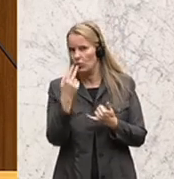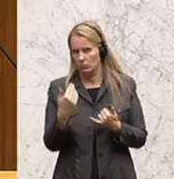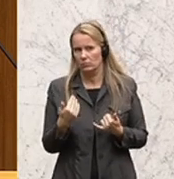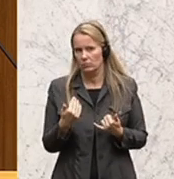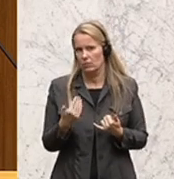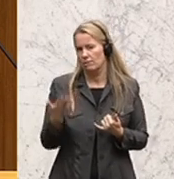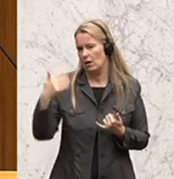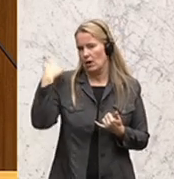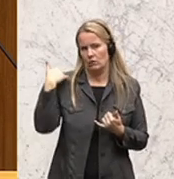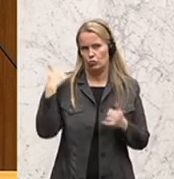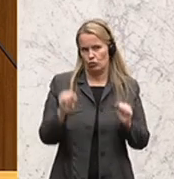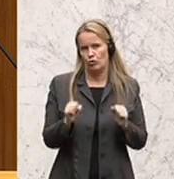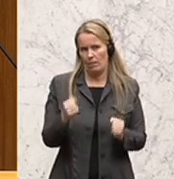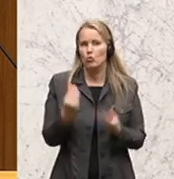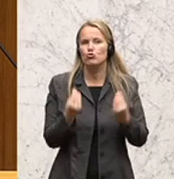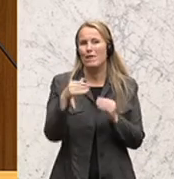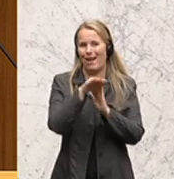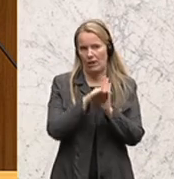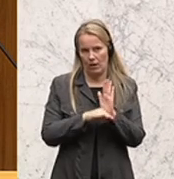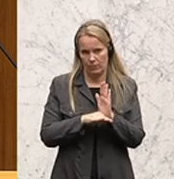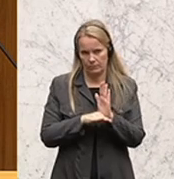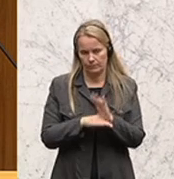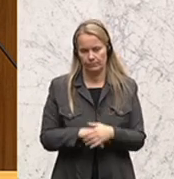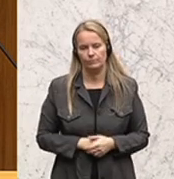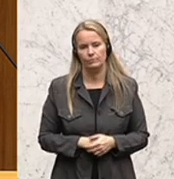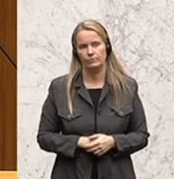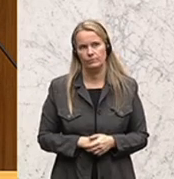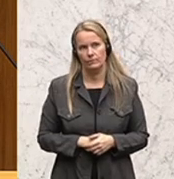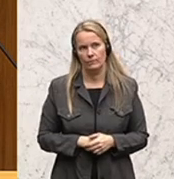in der Vergangenheit vor allem an den Spielregeln geäußert wurde.